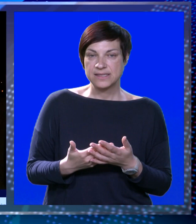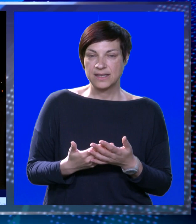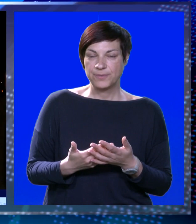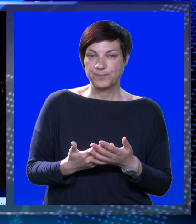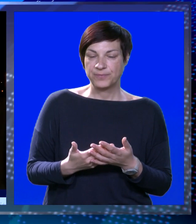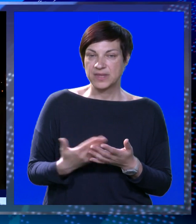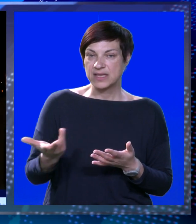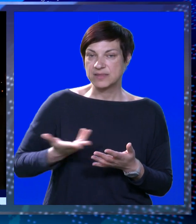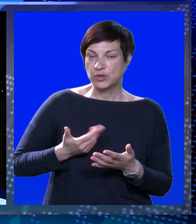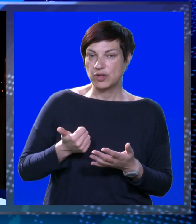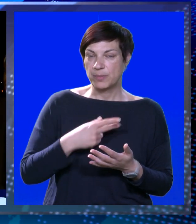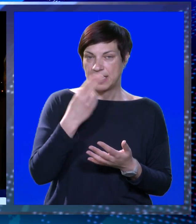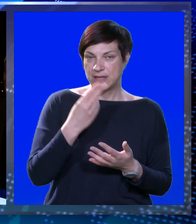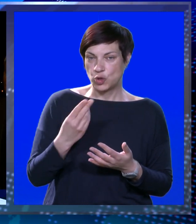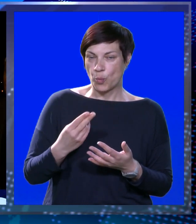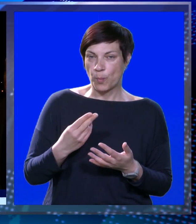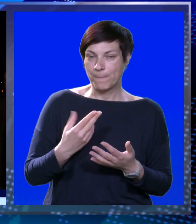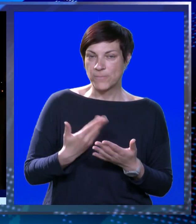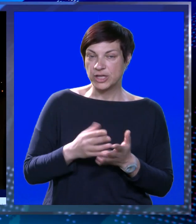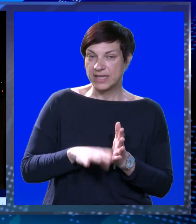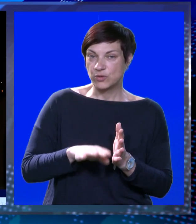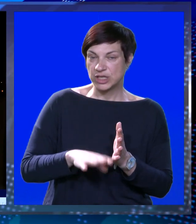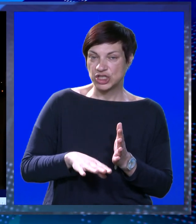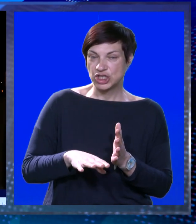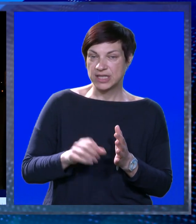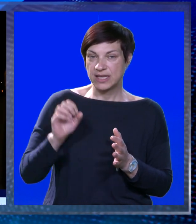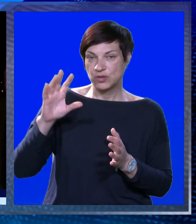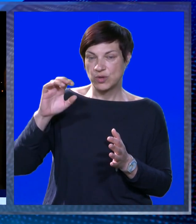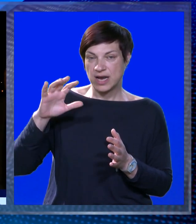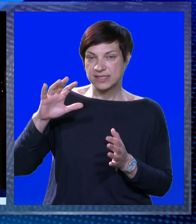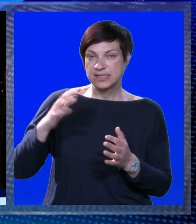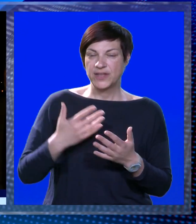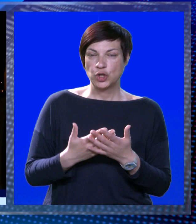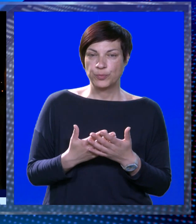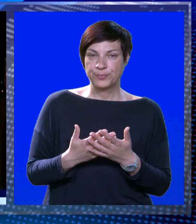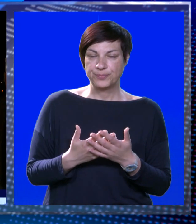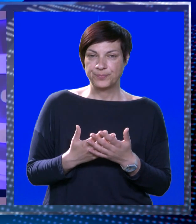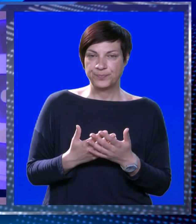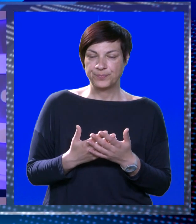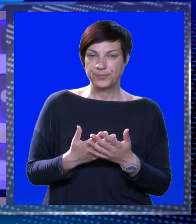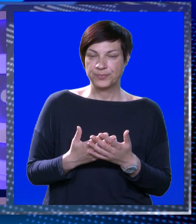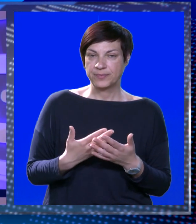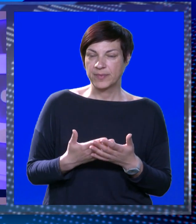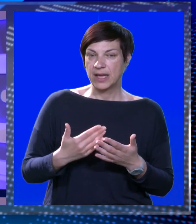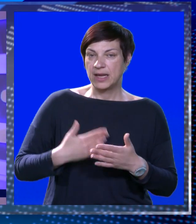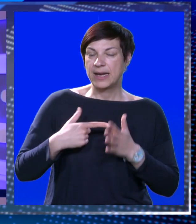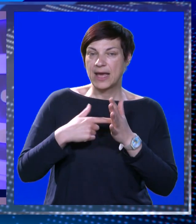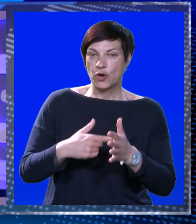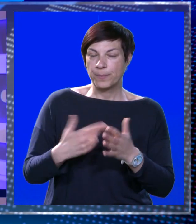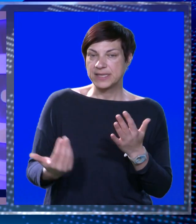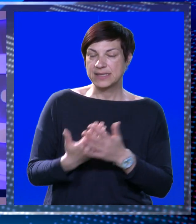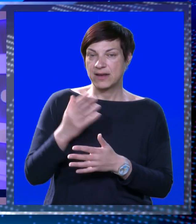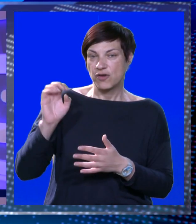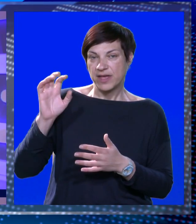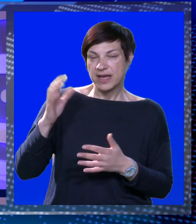ćemo sada dobili jednu modernu i štednu, puno štedljiviju rasvjetu nego što smo imali do sada. Inače, nakon